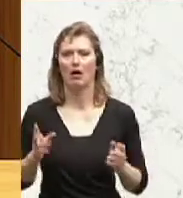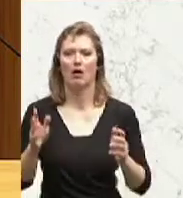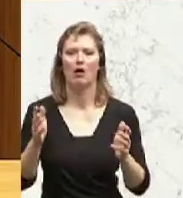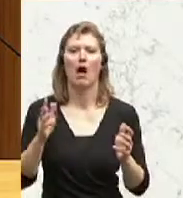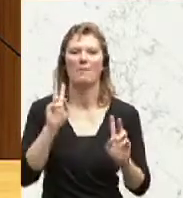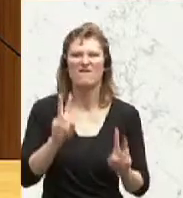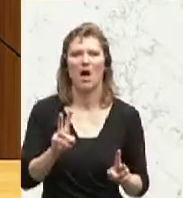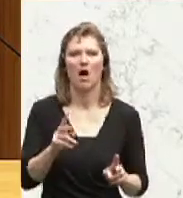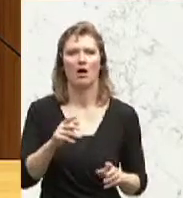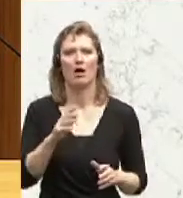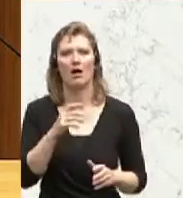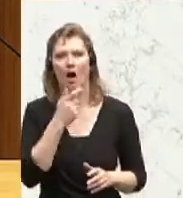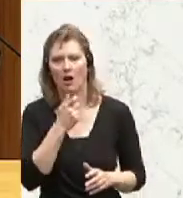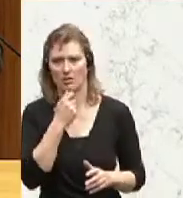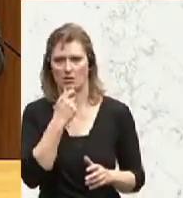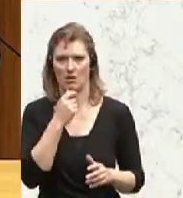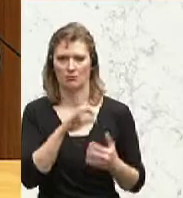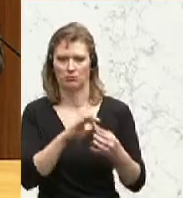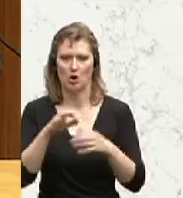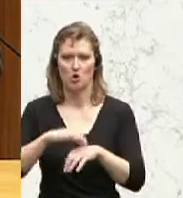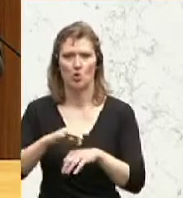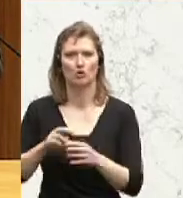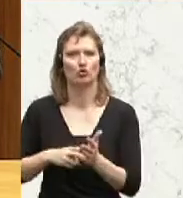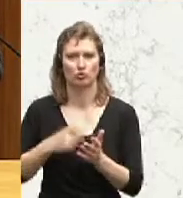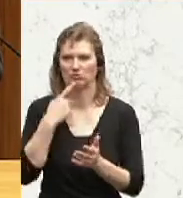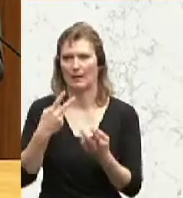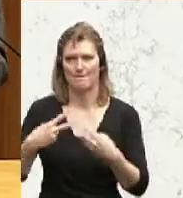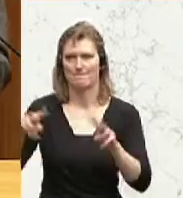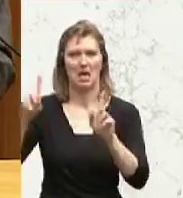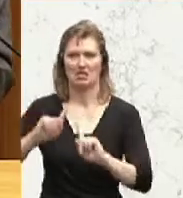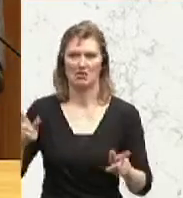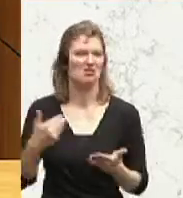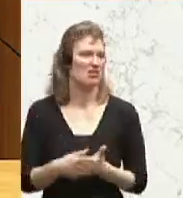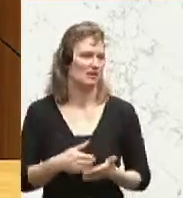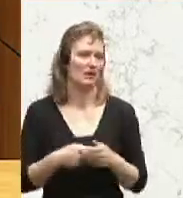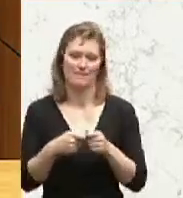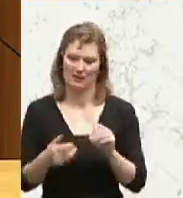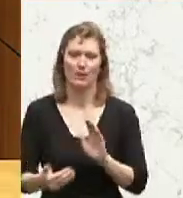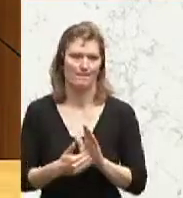Pensionsantrittsalter, das hat auch Dr. Schuh gesagt, steigt nicht. Deshalb sind hier weitere Maßnahmen angesagt. Dank. Vielen